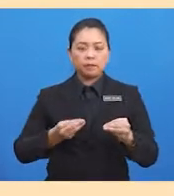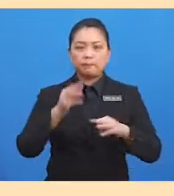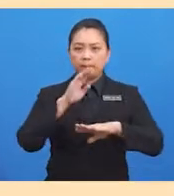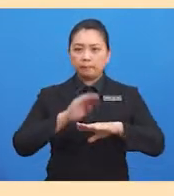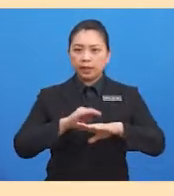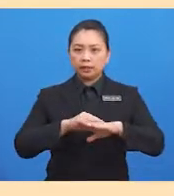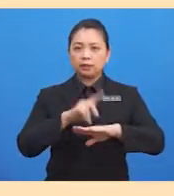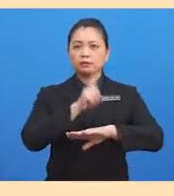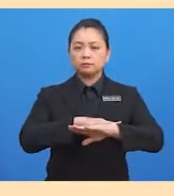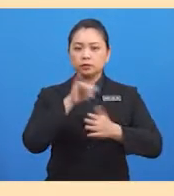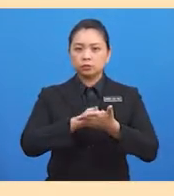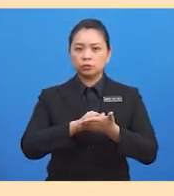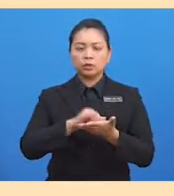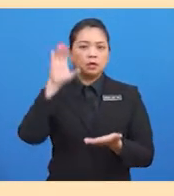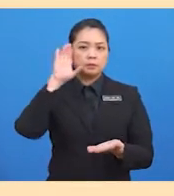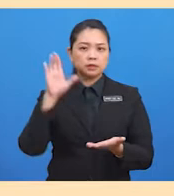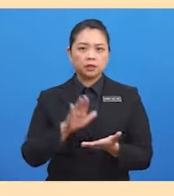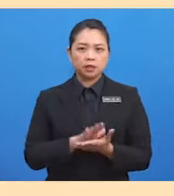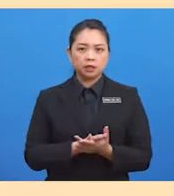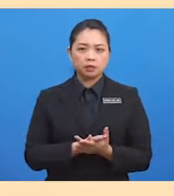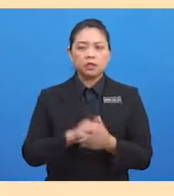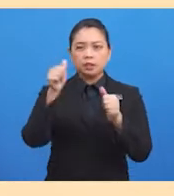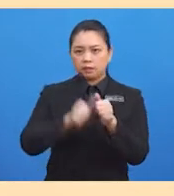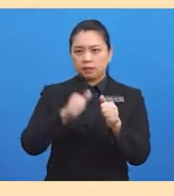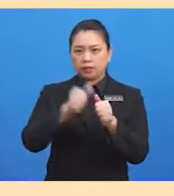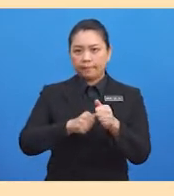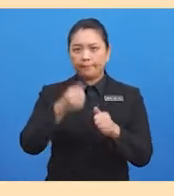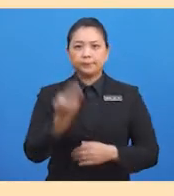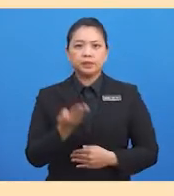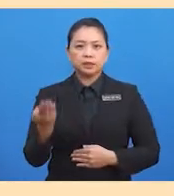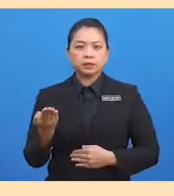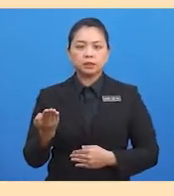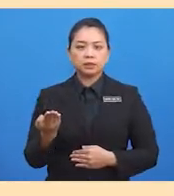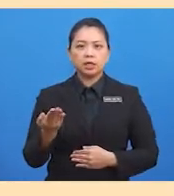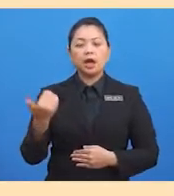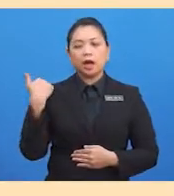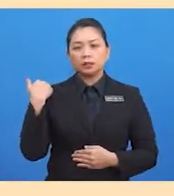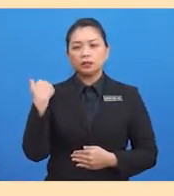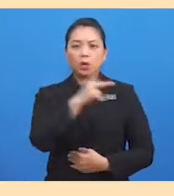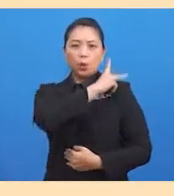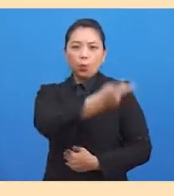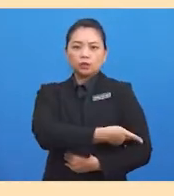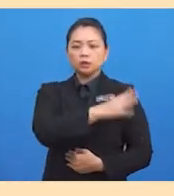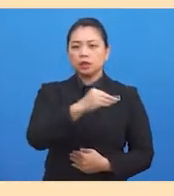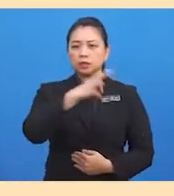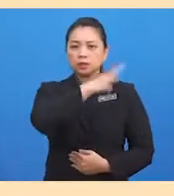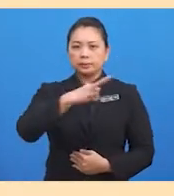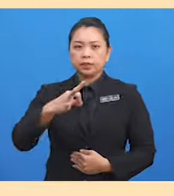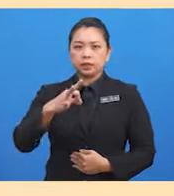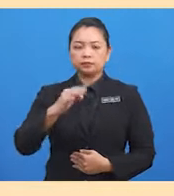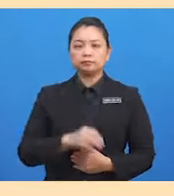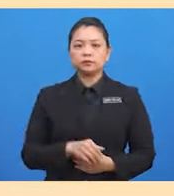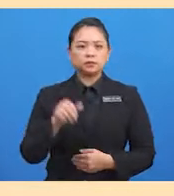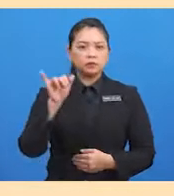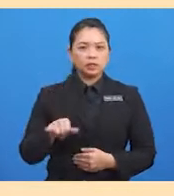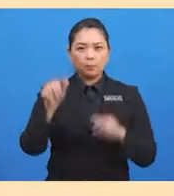zaman itu percaya bahawa setiap benda mempunyai kuasa dan semangat yang